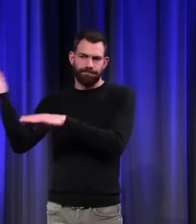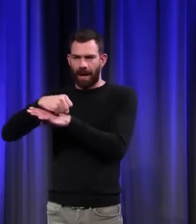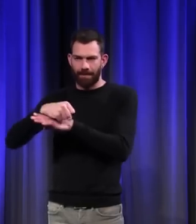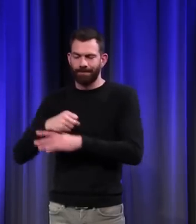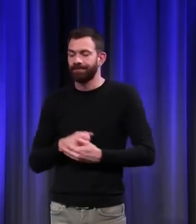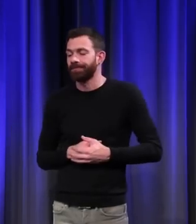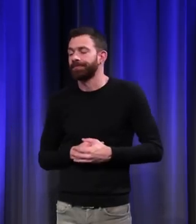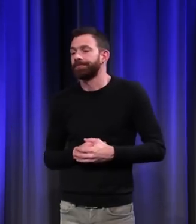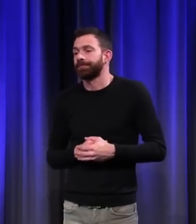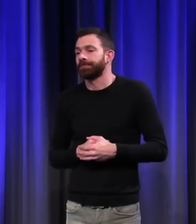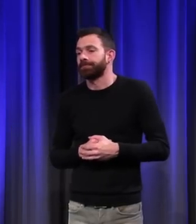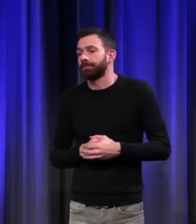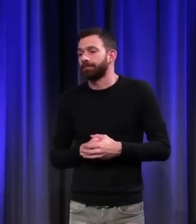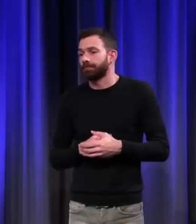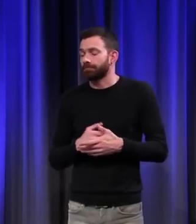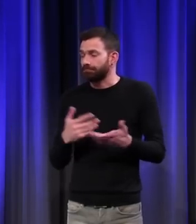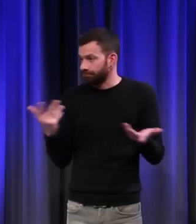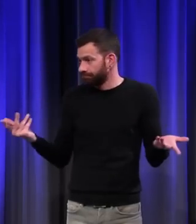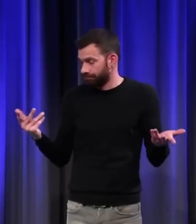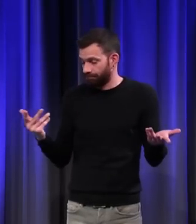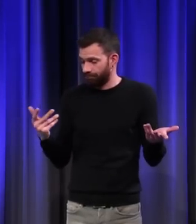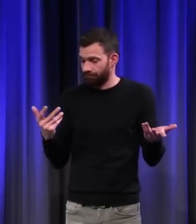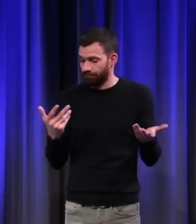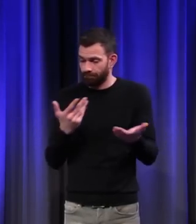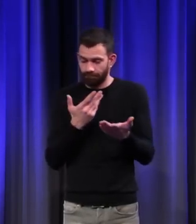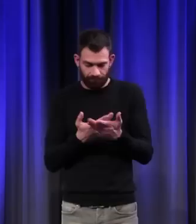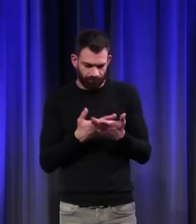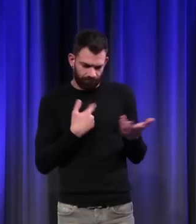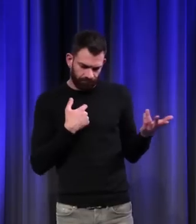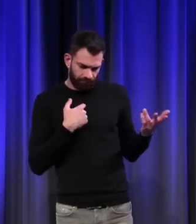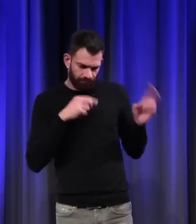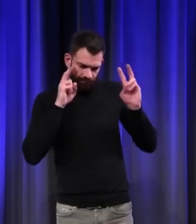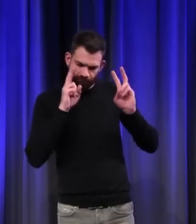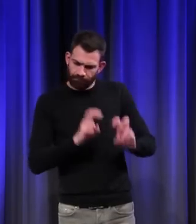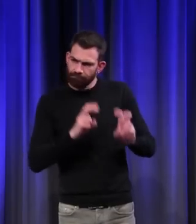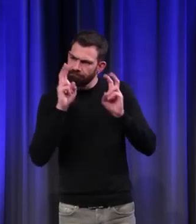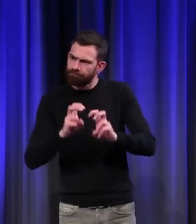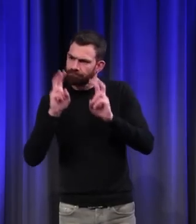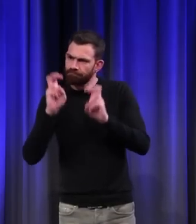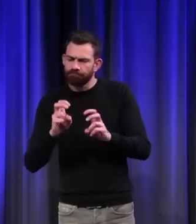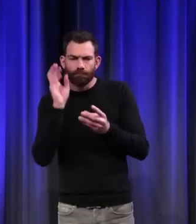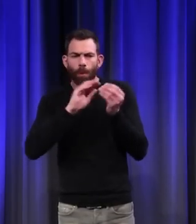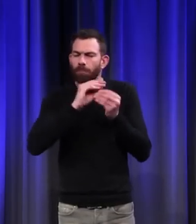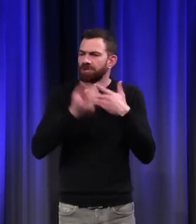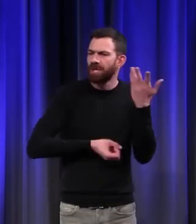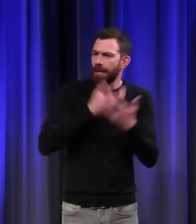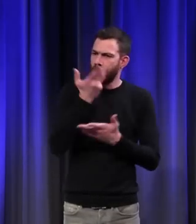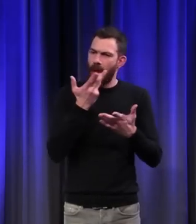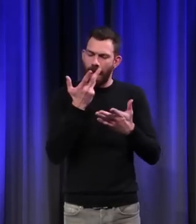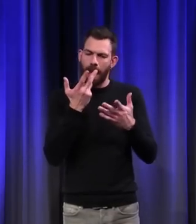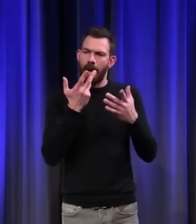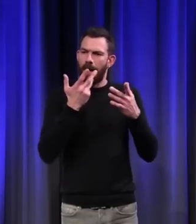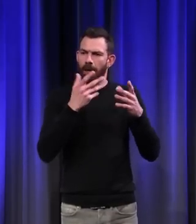Et quand on analyse, quand on examine des œuvres d'art médiévales riches en